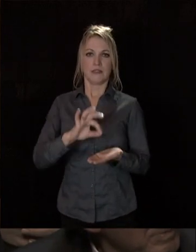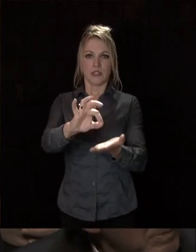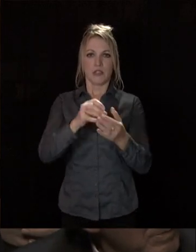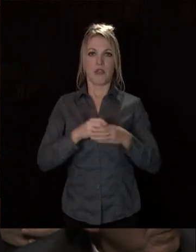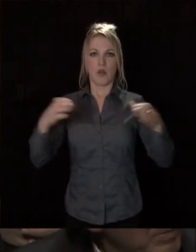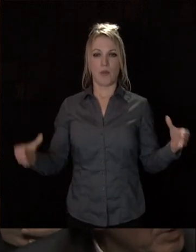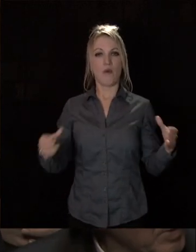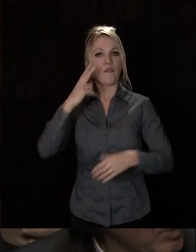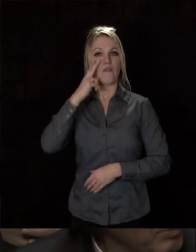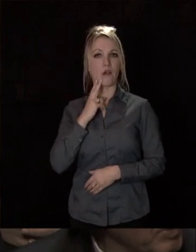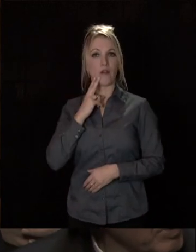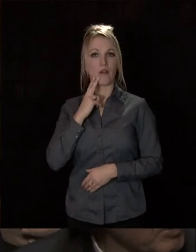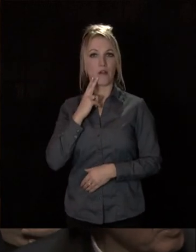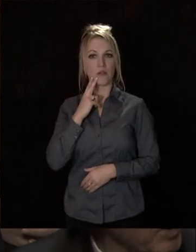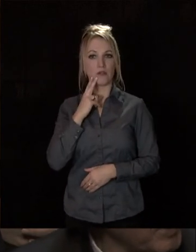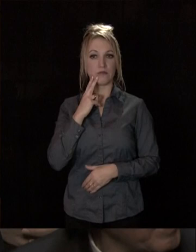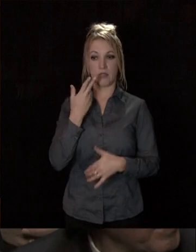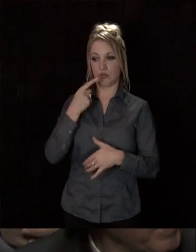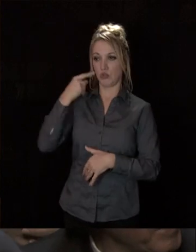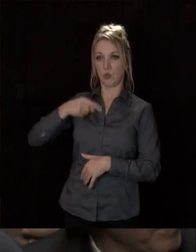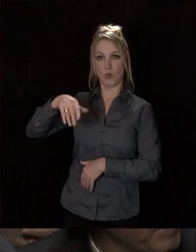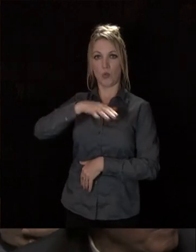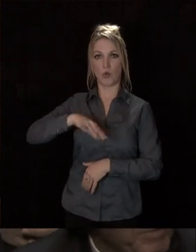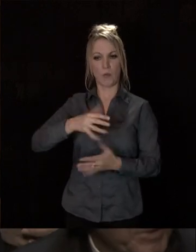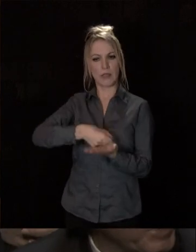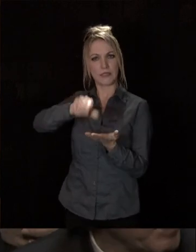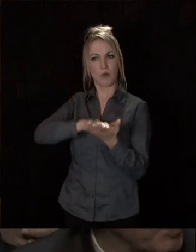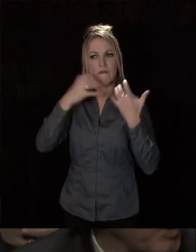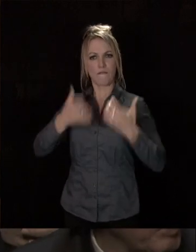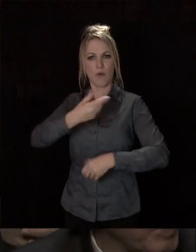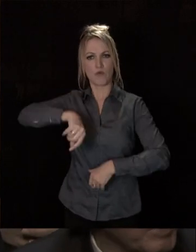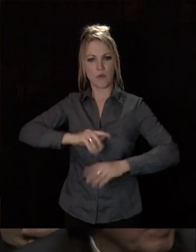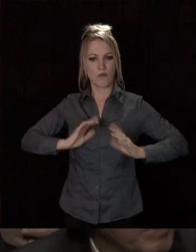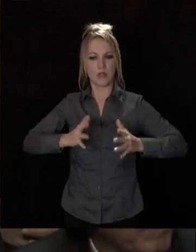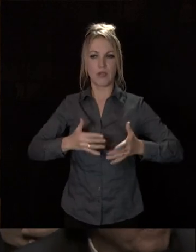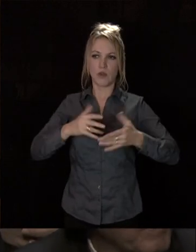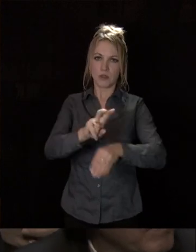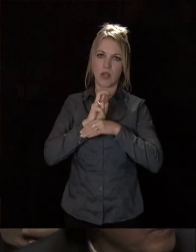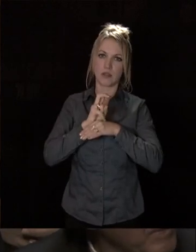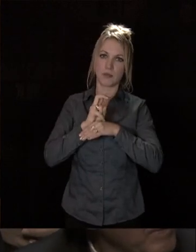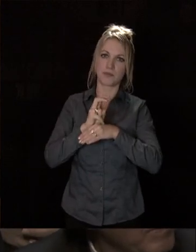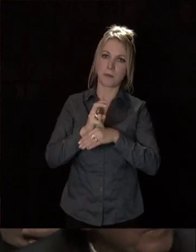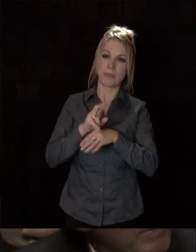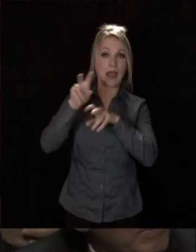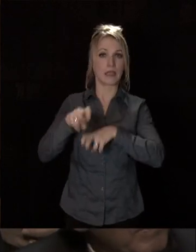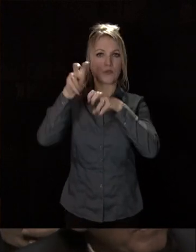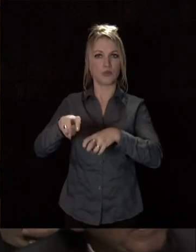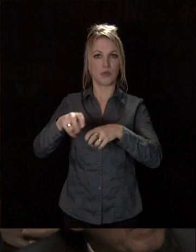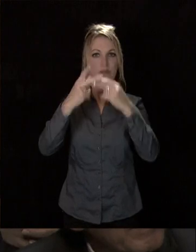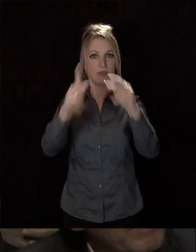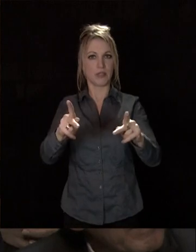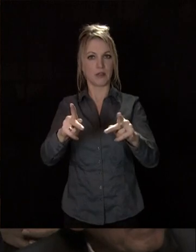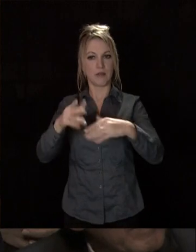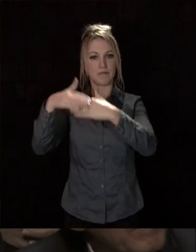de la viticulture aux portes de Dijon s'inscrit dans notre volonté de maintenir une agriculture périurbaine forte,